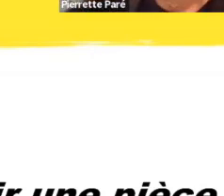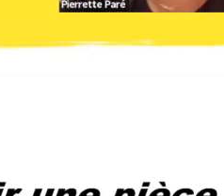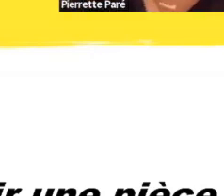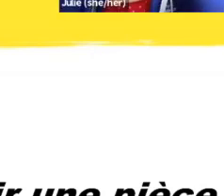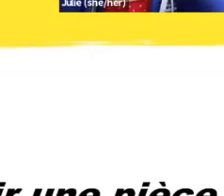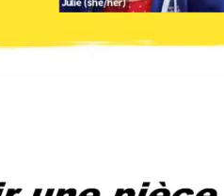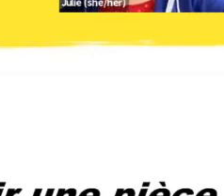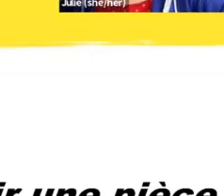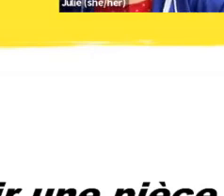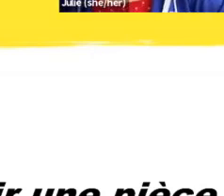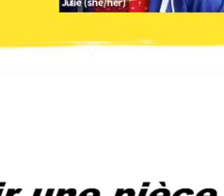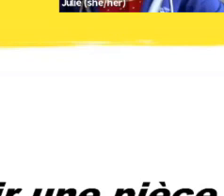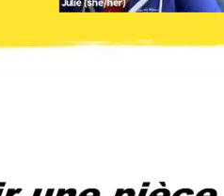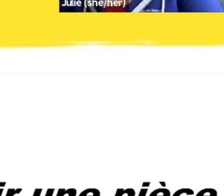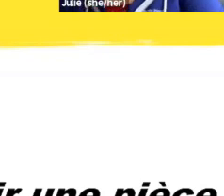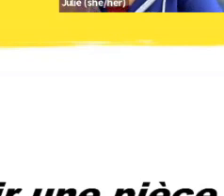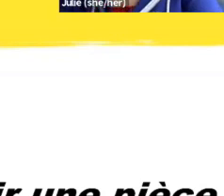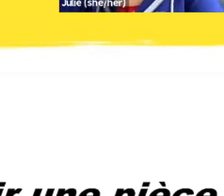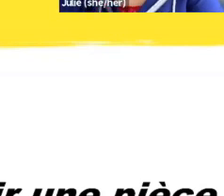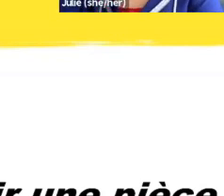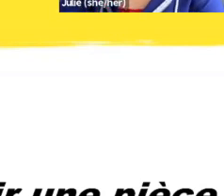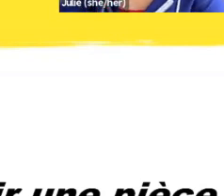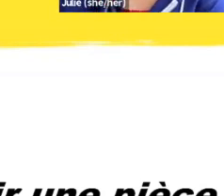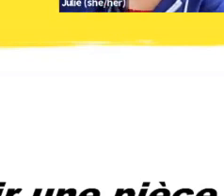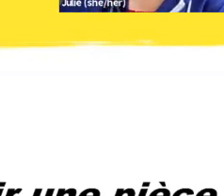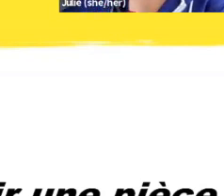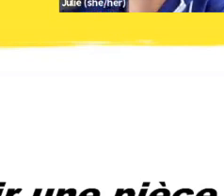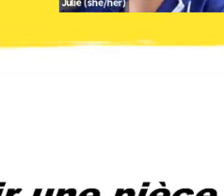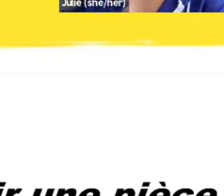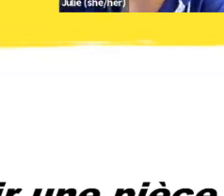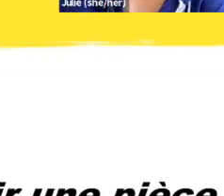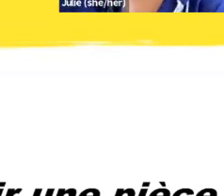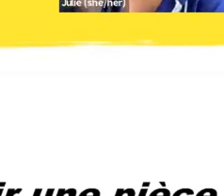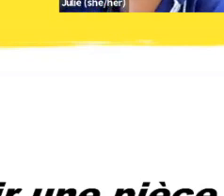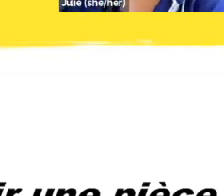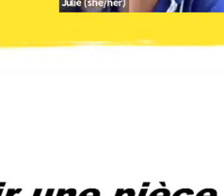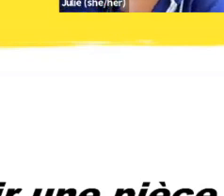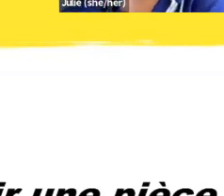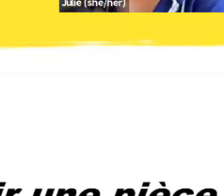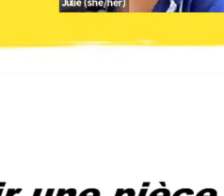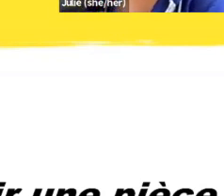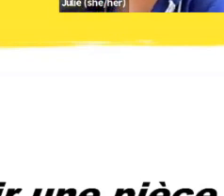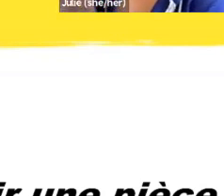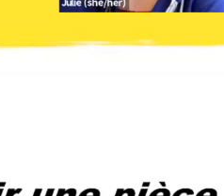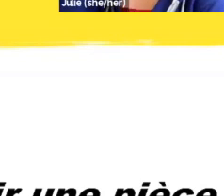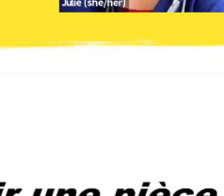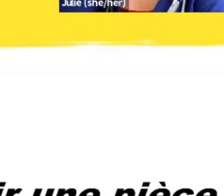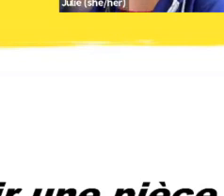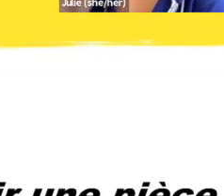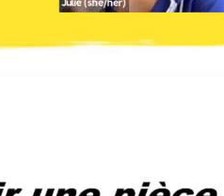Parfait. Bon, donc là, vous savez qu'une fois que vous avez votre certificat d'attestation, faut le toujours garder sur vous-même